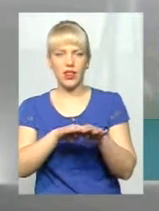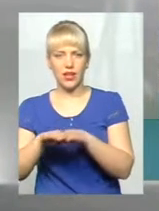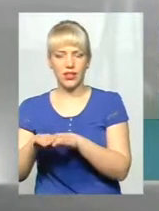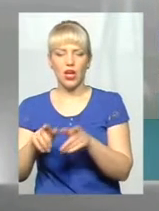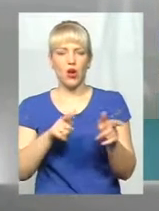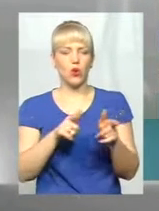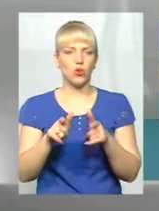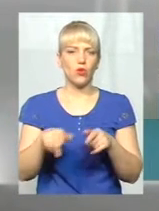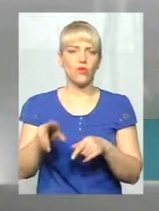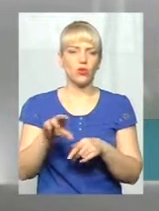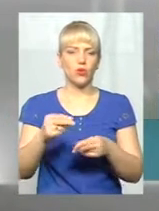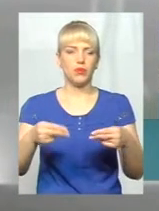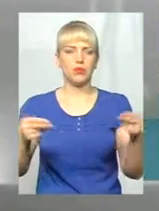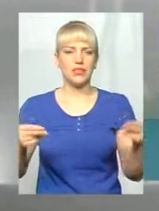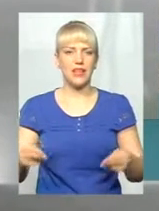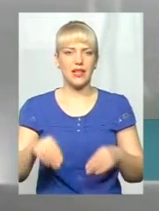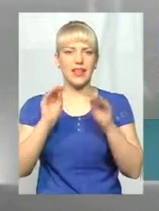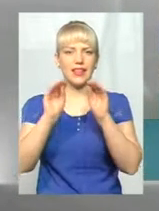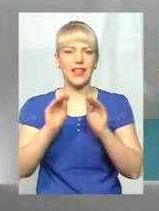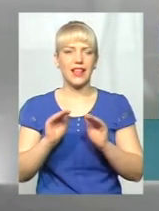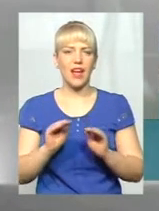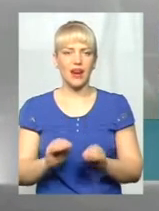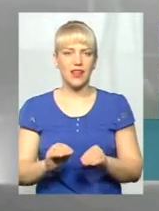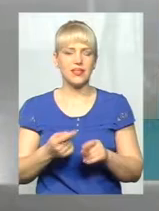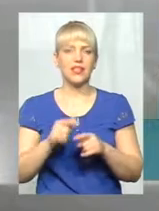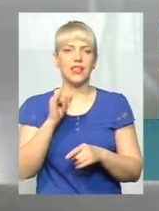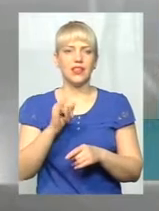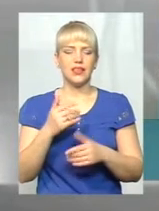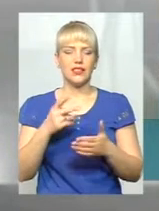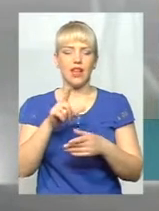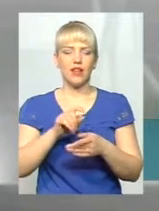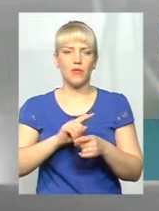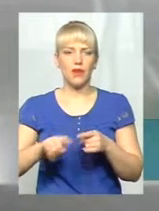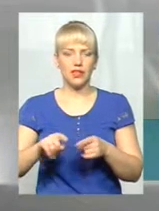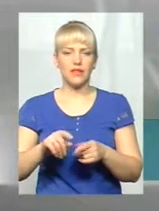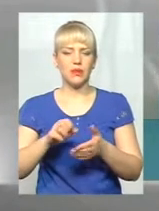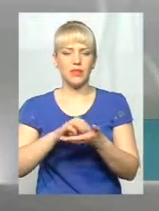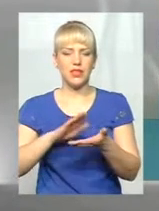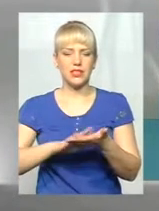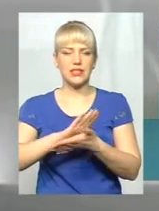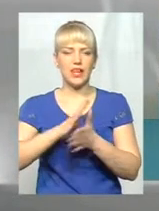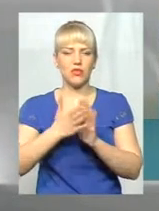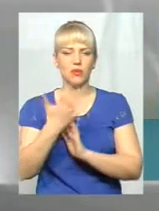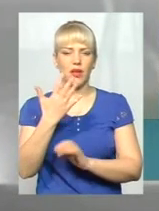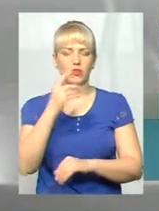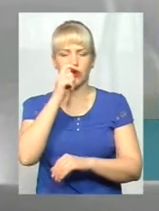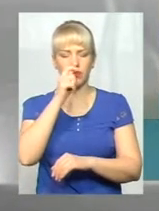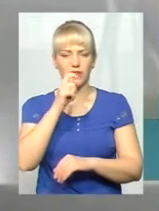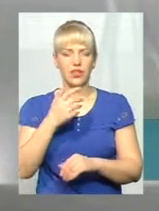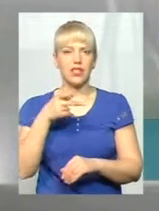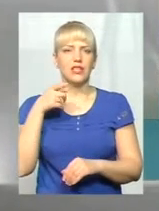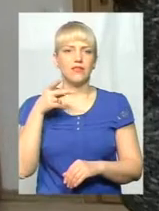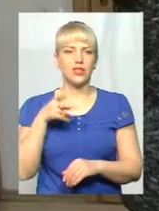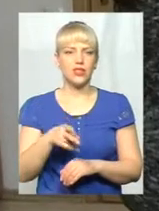готові до підписання декларацій з населенням. Або розпочали вже цю роботу. За оперативними даними, стану на 5 квітня укладну 2854